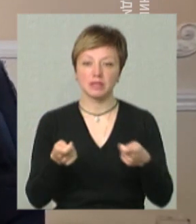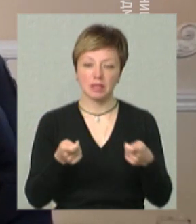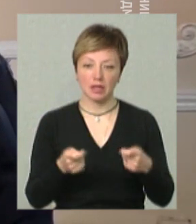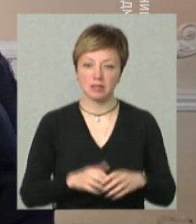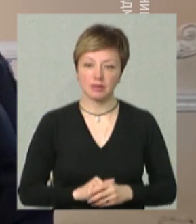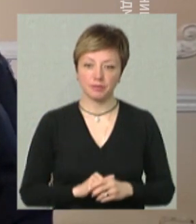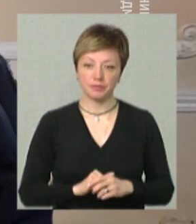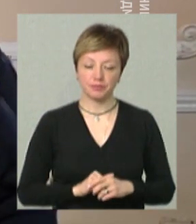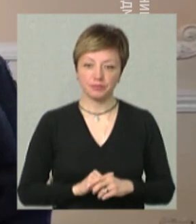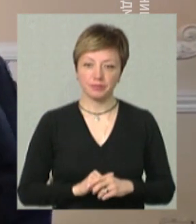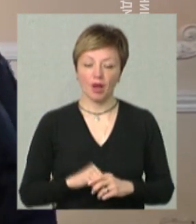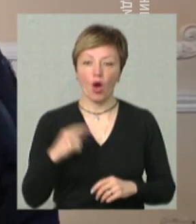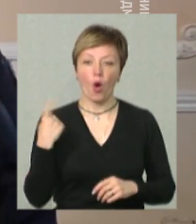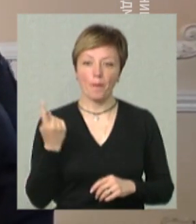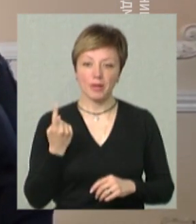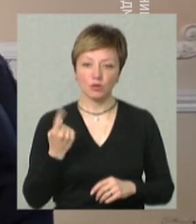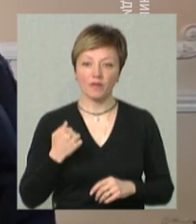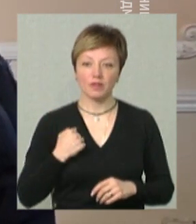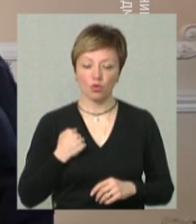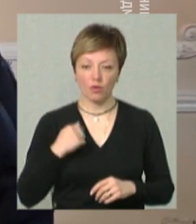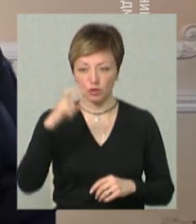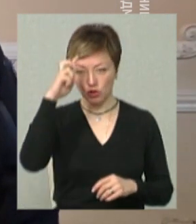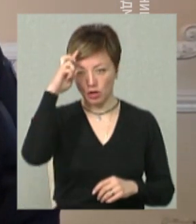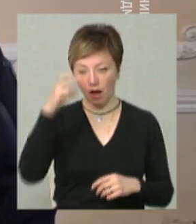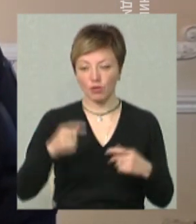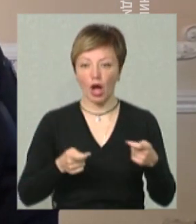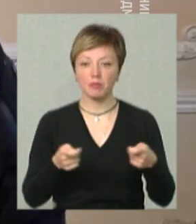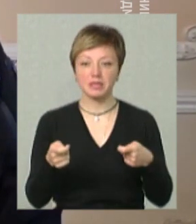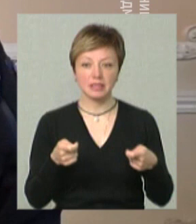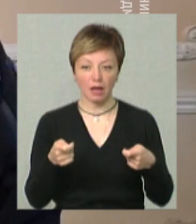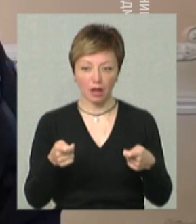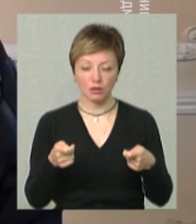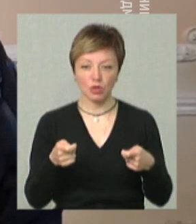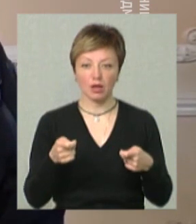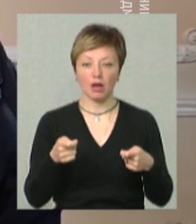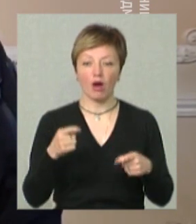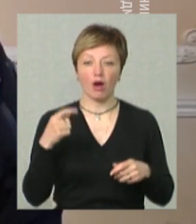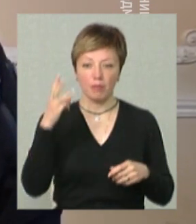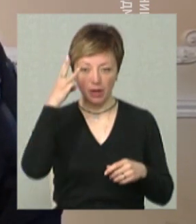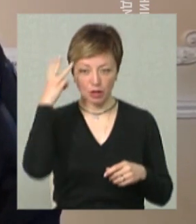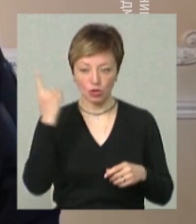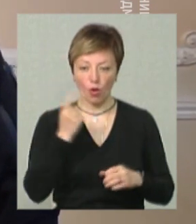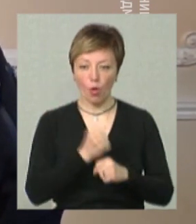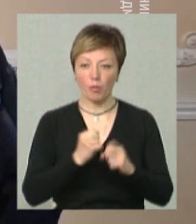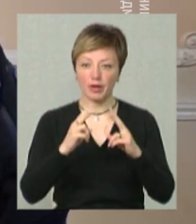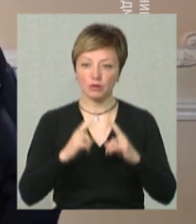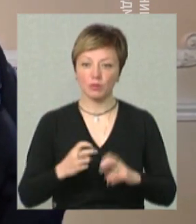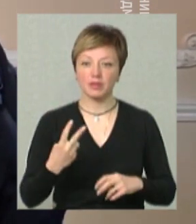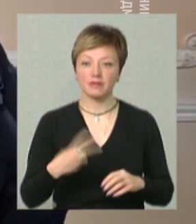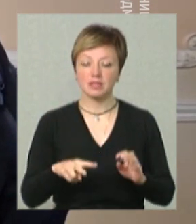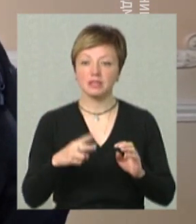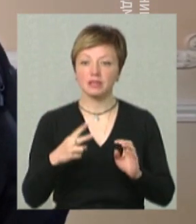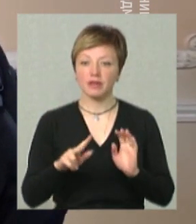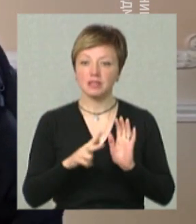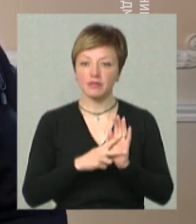Сергій Гамалій. Обласною військовою державною адміністрацією Хмельниччини опрацьовано 228